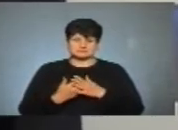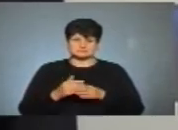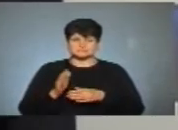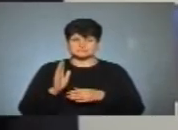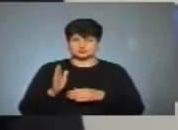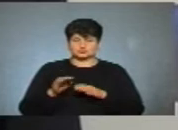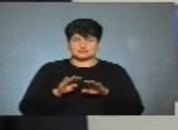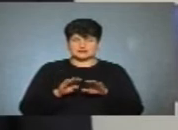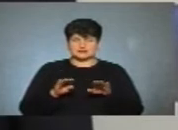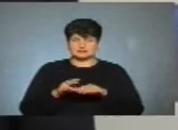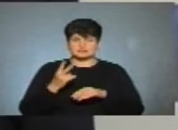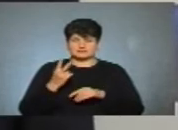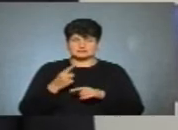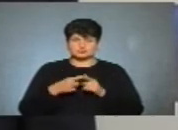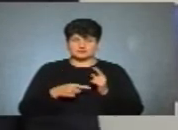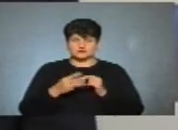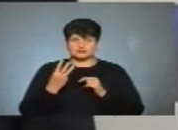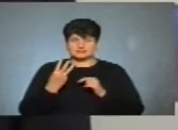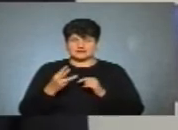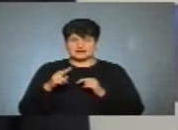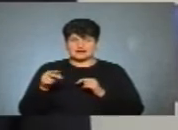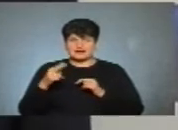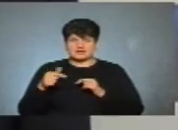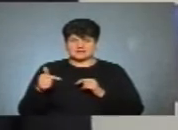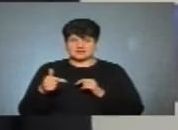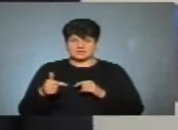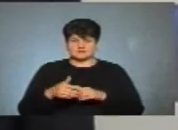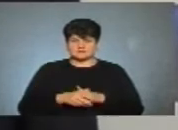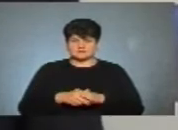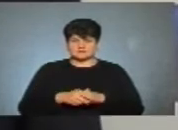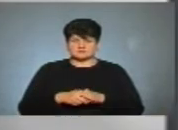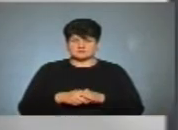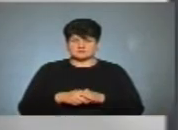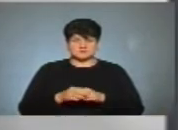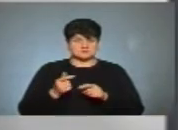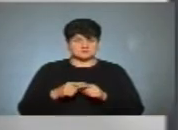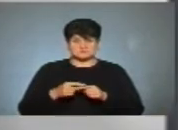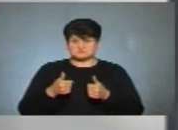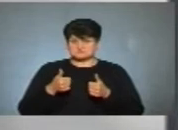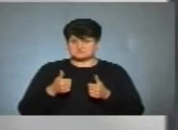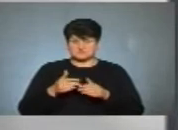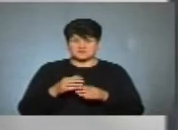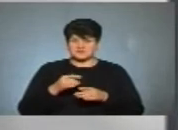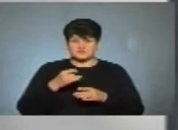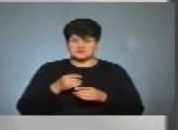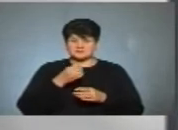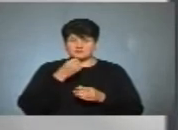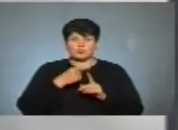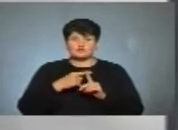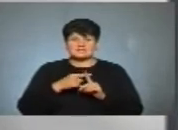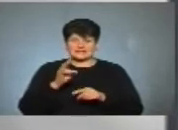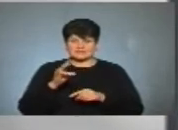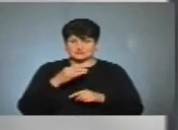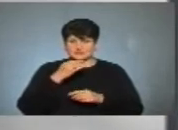на рівні 2,5-3 мільярди гривень. Дуже оптимістична відповідь, тому що в нас зараз трохи не до